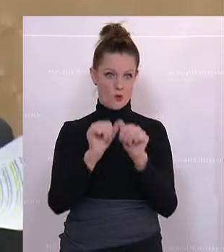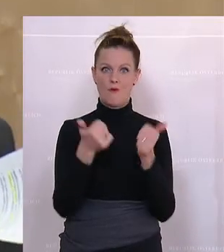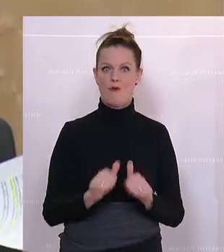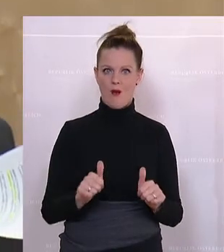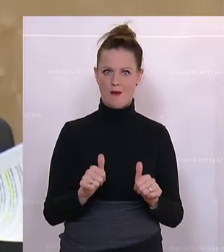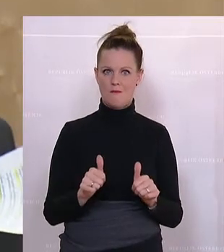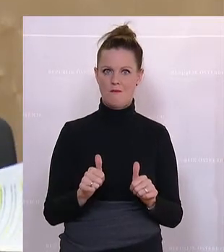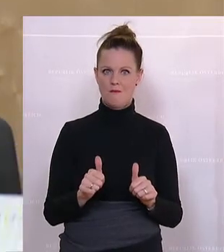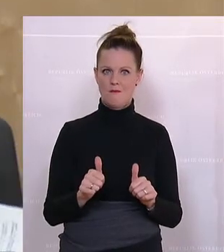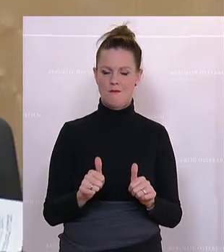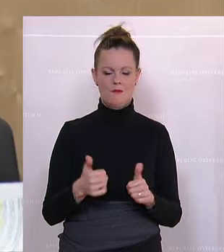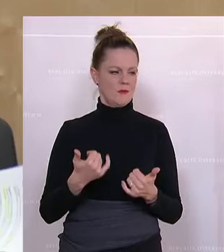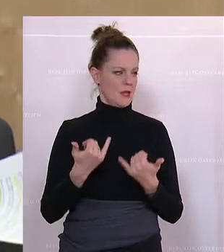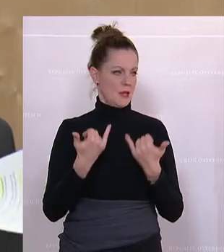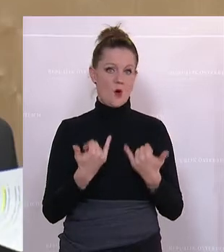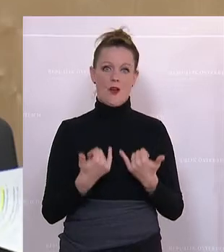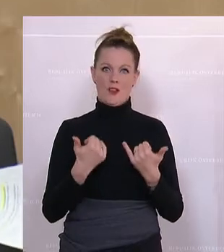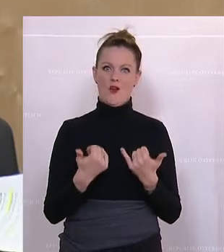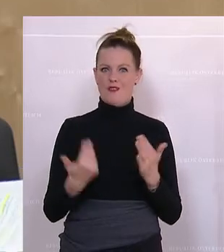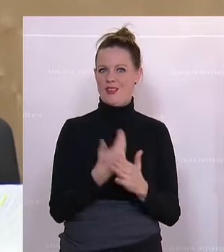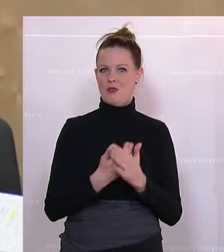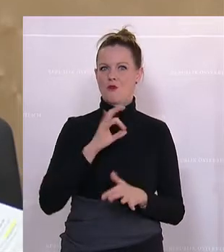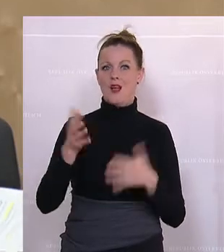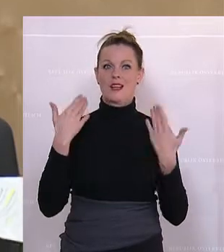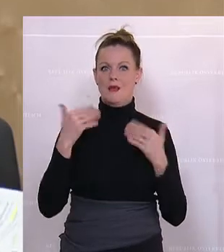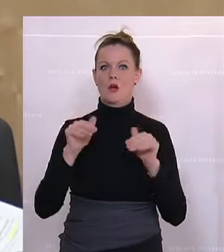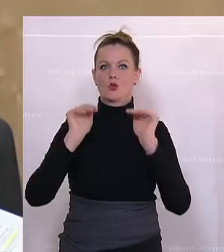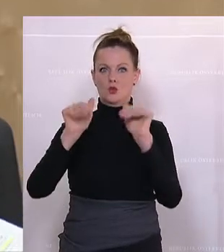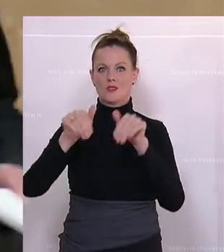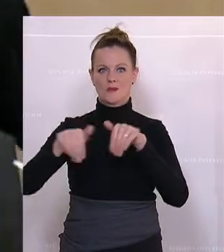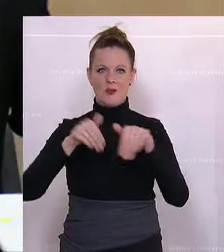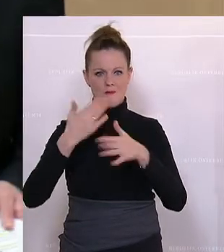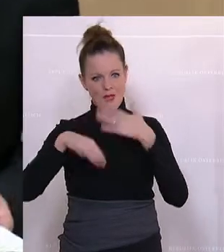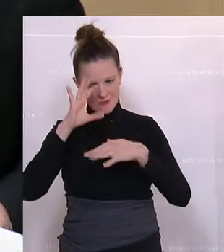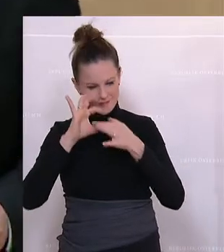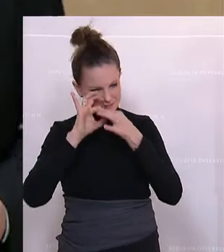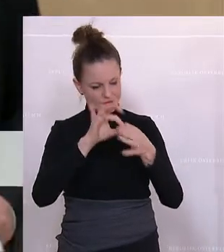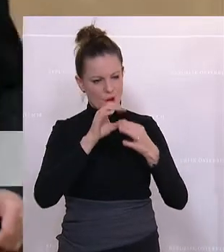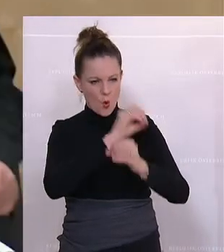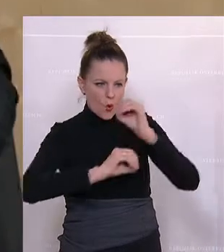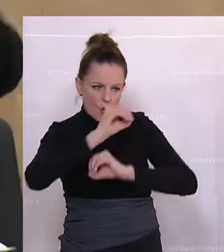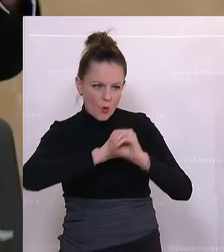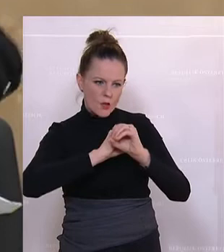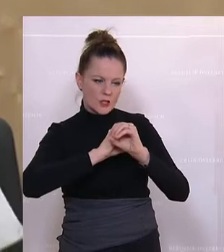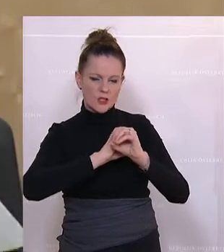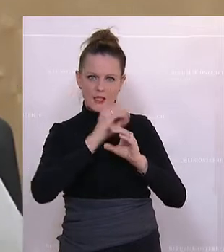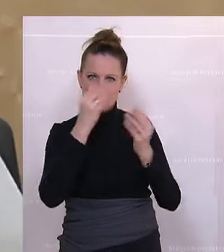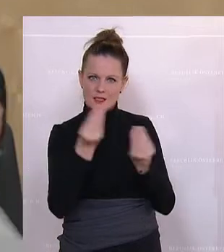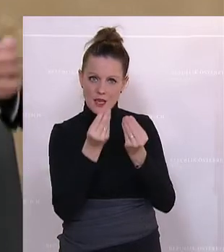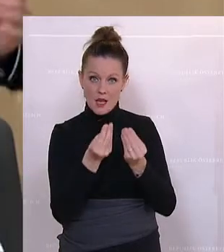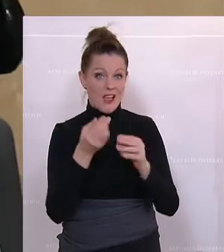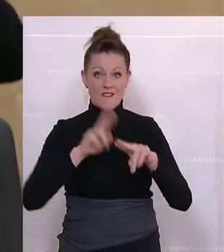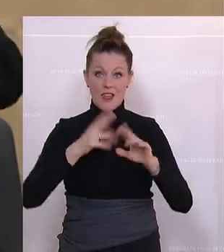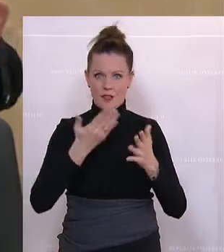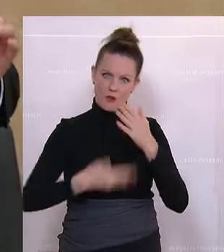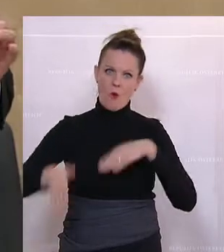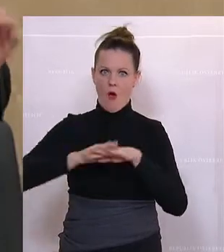ich vertrete ja heute auch die Klimaschutzministerin, ich konzentriere mich in erster Linie auf die ökologischen Punkte, keine Sorge, weil sonst hätten wir es ja noch lustiger.